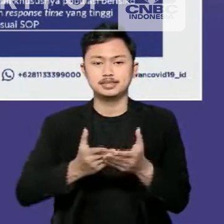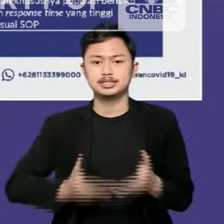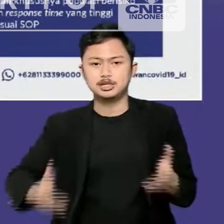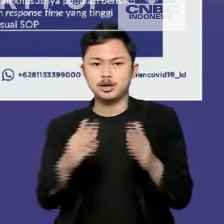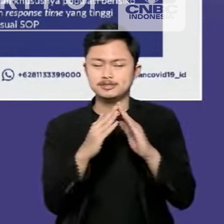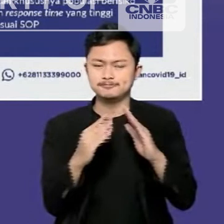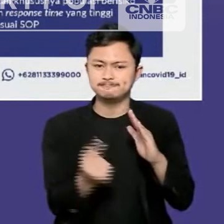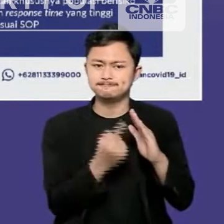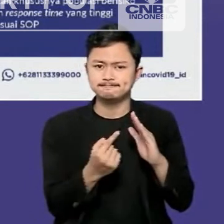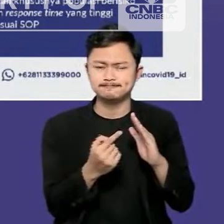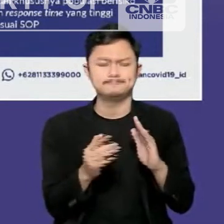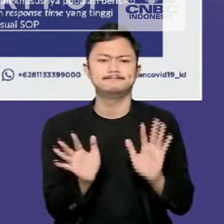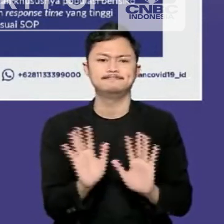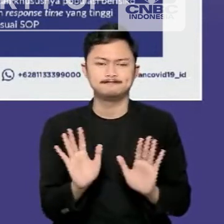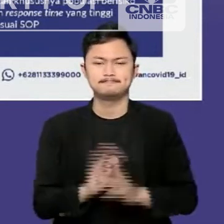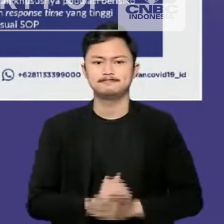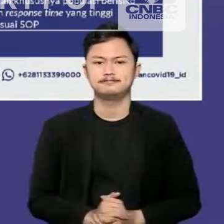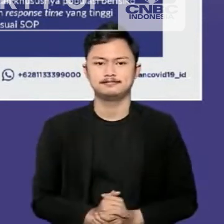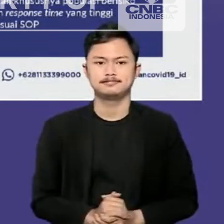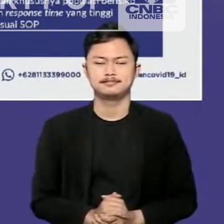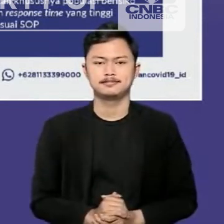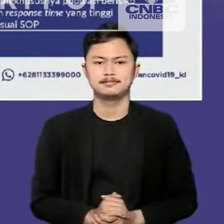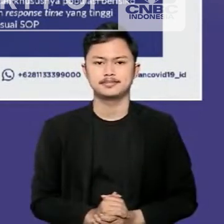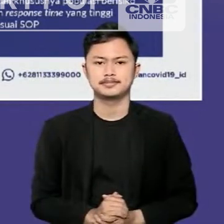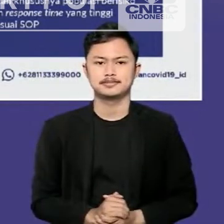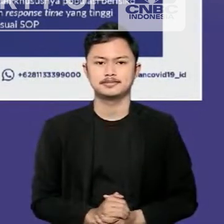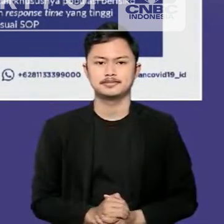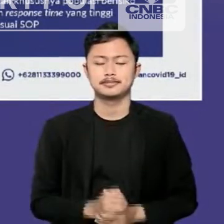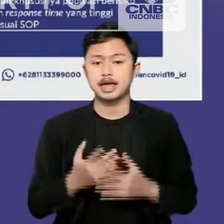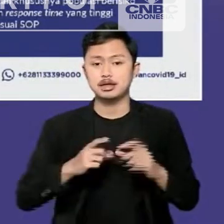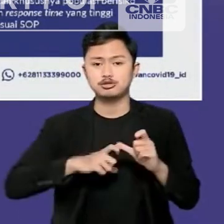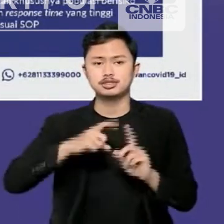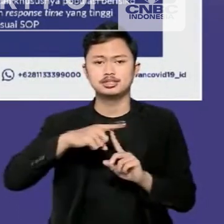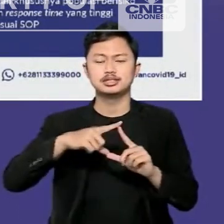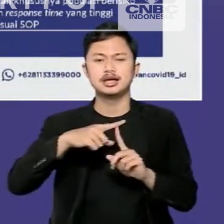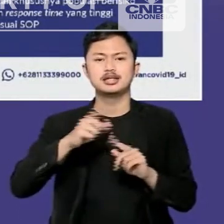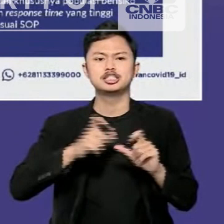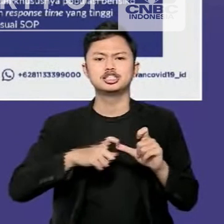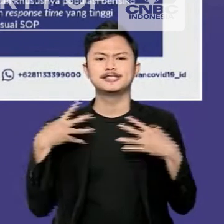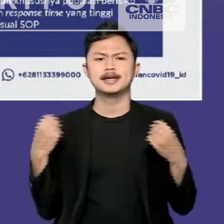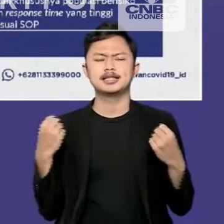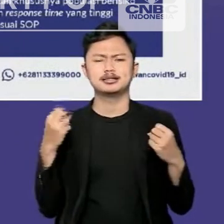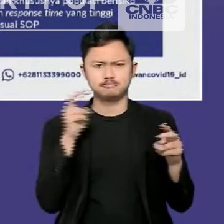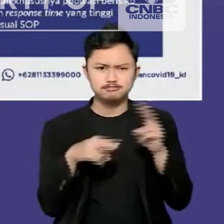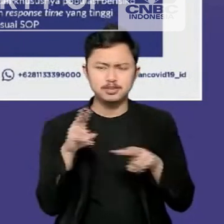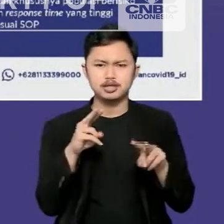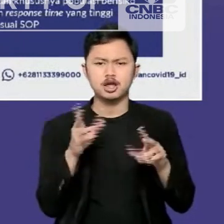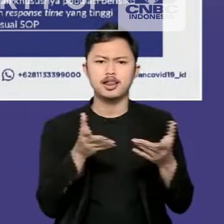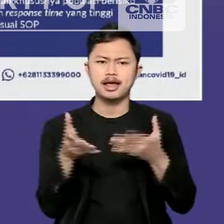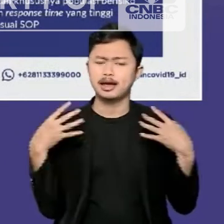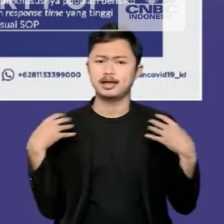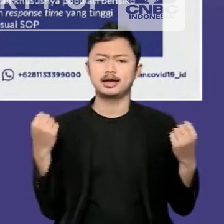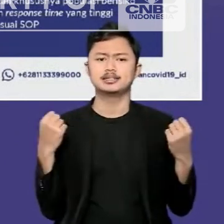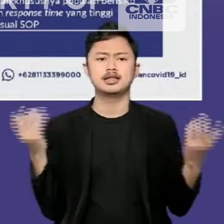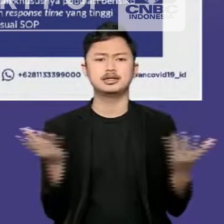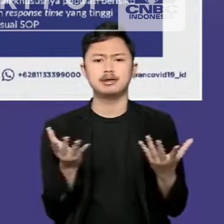karantina berlangsung, dan proaktif memantau status kesehatan masing-masing dengan memanfaatkan layanan kesehatan yang